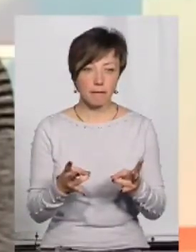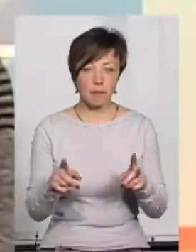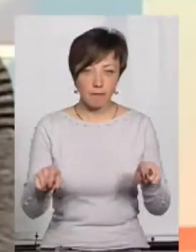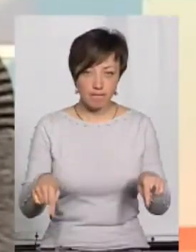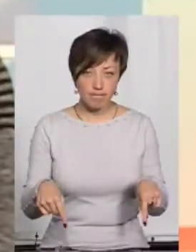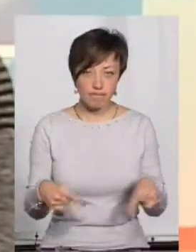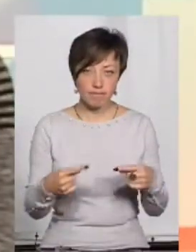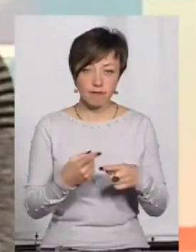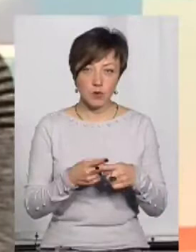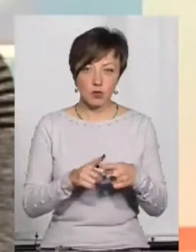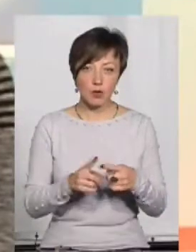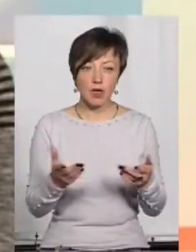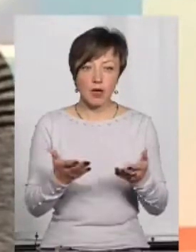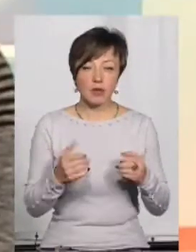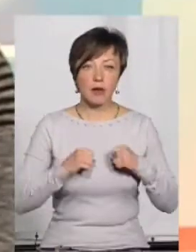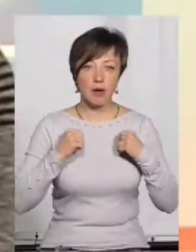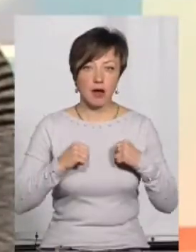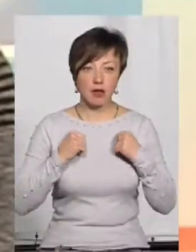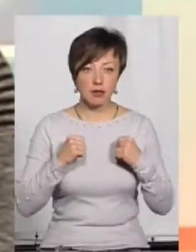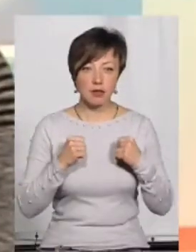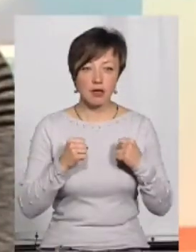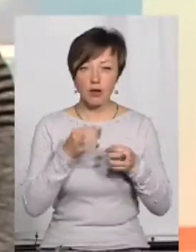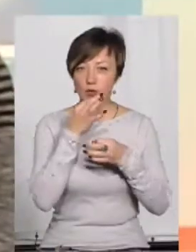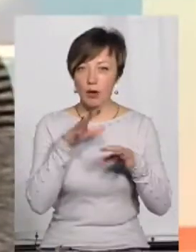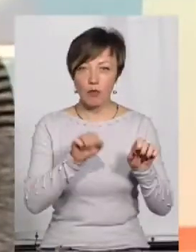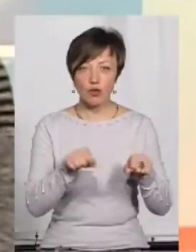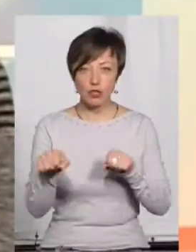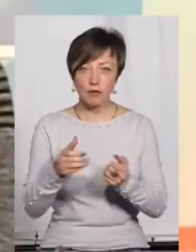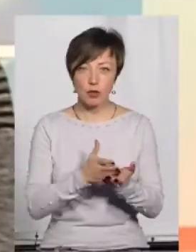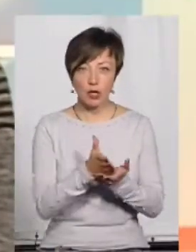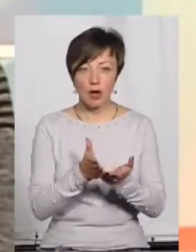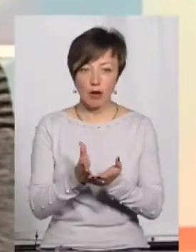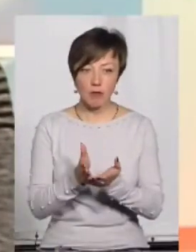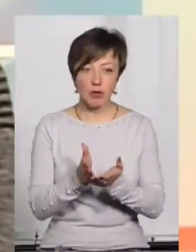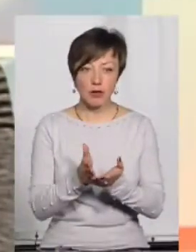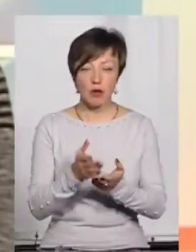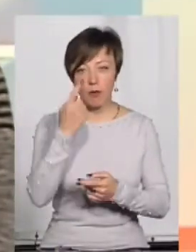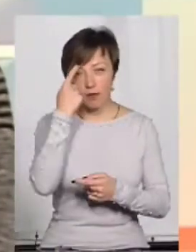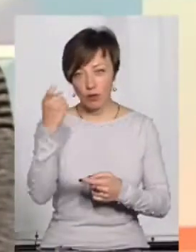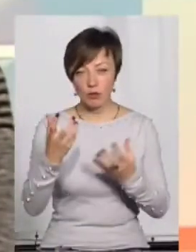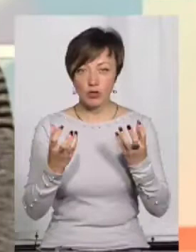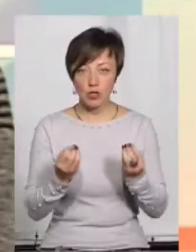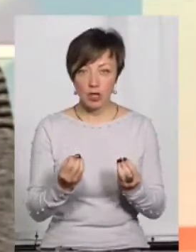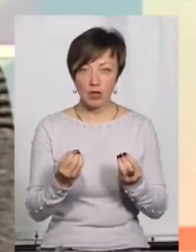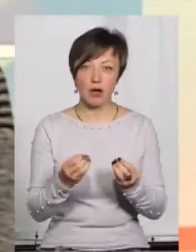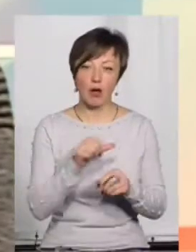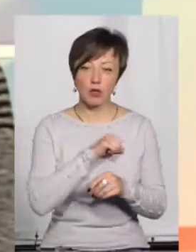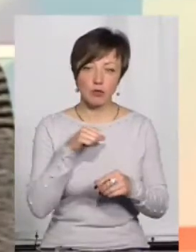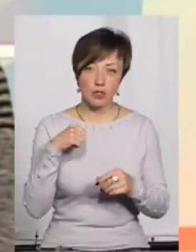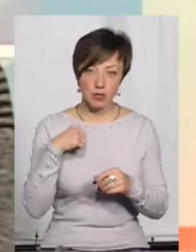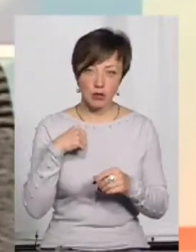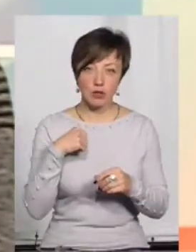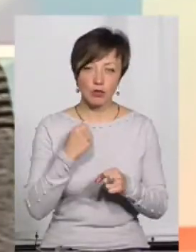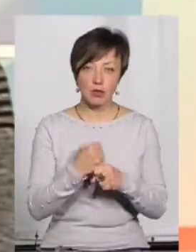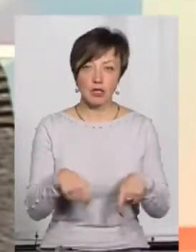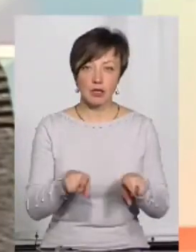становища. Тобто, якимось чином намагатися всілякими можливими шляхами, кого ще повідомити, долучити або самостійно